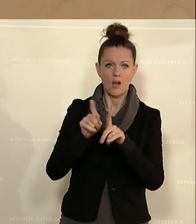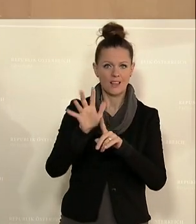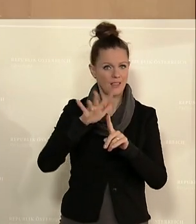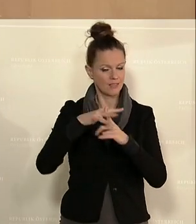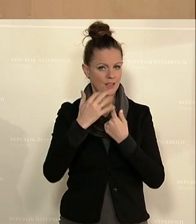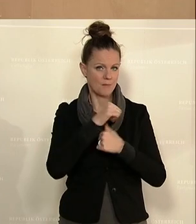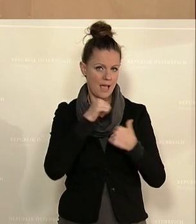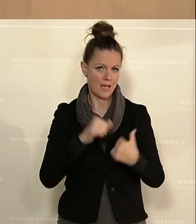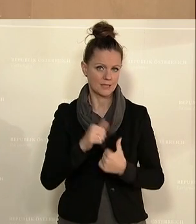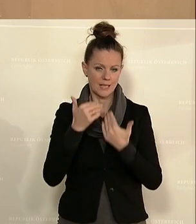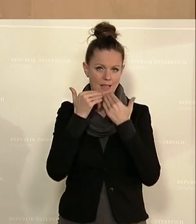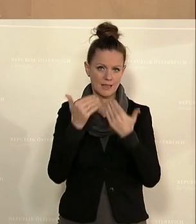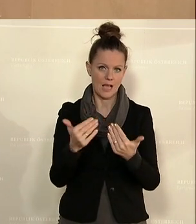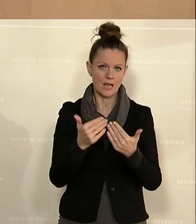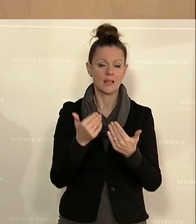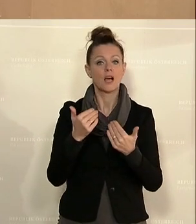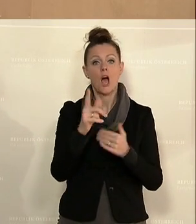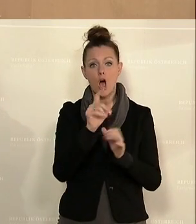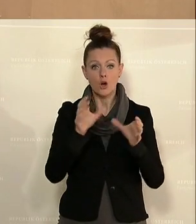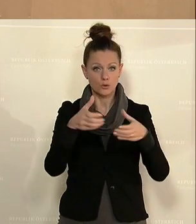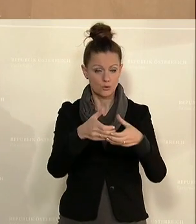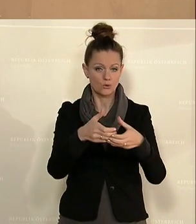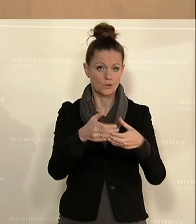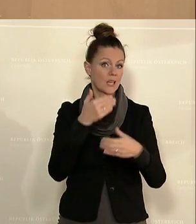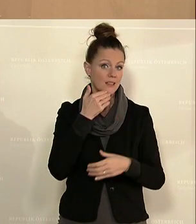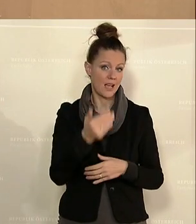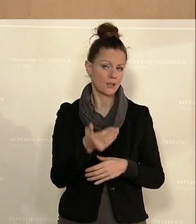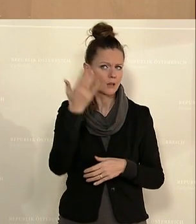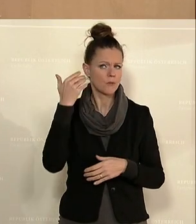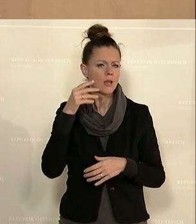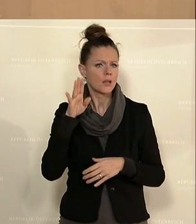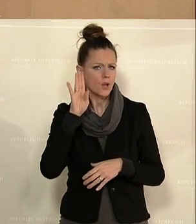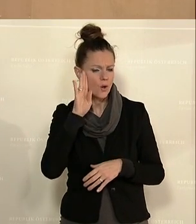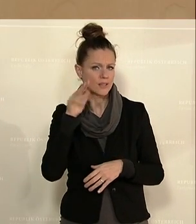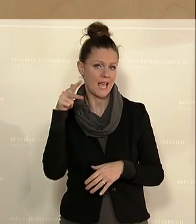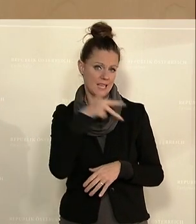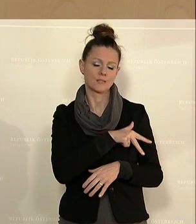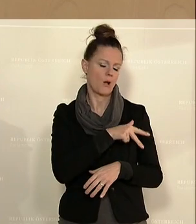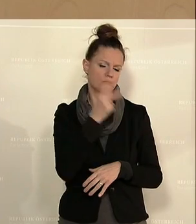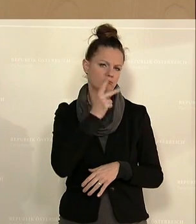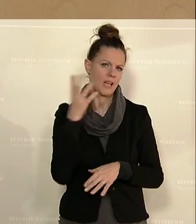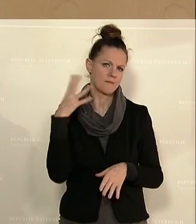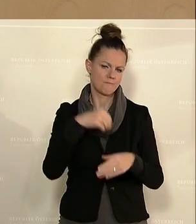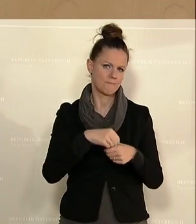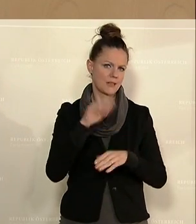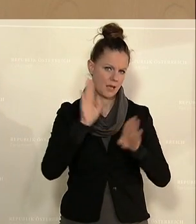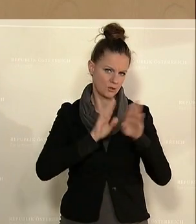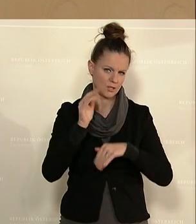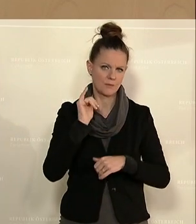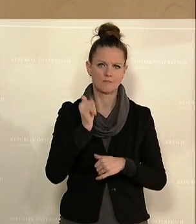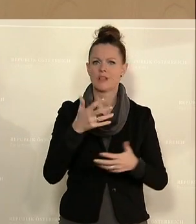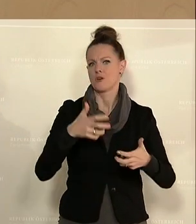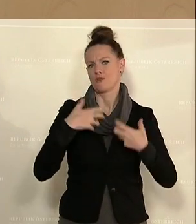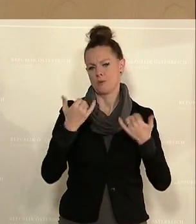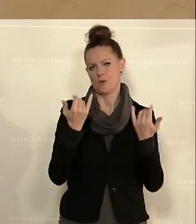herzlichen Dank, ein Dank dem Ausschuss. Wir haben drüben gehört, die SPÖ wird natürlich auch mitgehen und freue mich, dass wir das